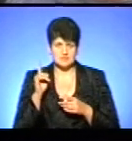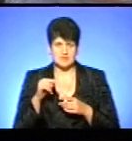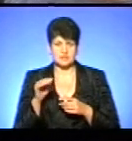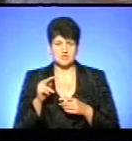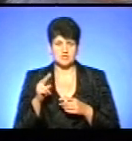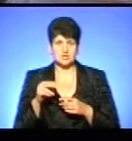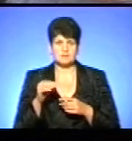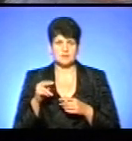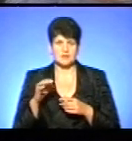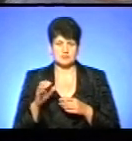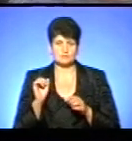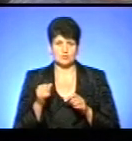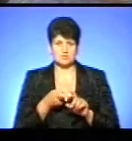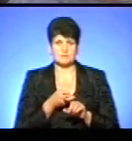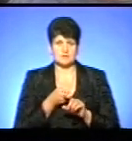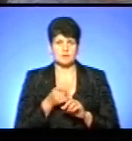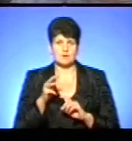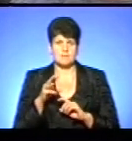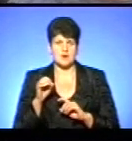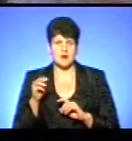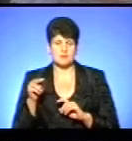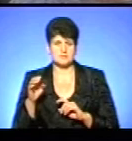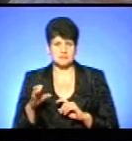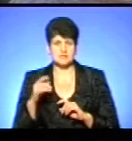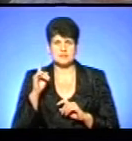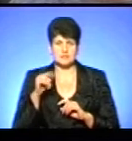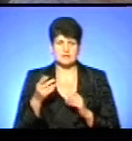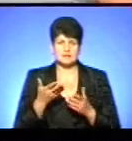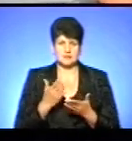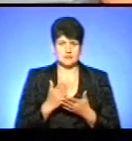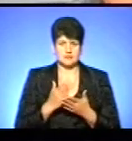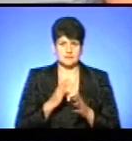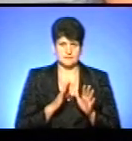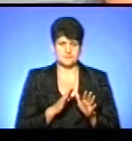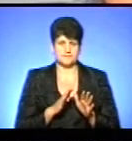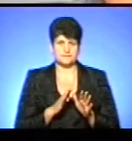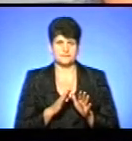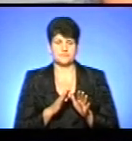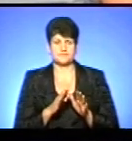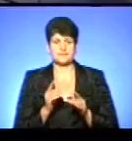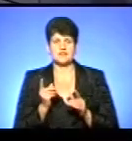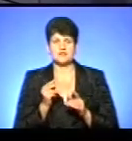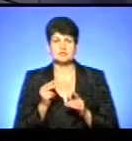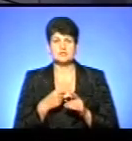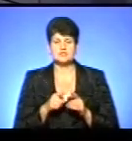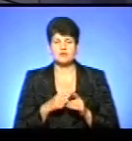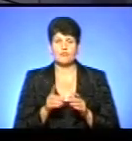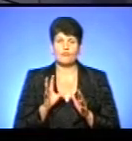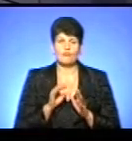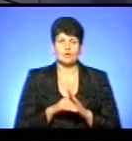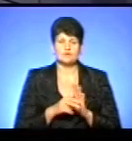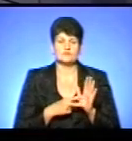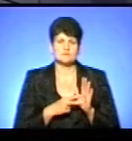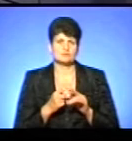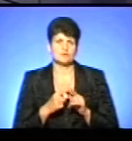є пристрої, можна прив'язати до Google Maps і знаємо, де ми знаходимося чи будь-що. Чи входило в тих 7